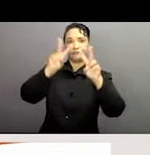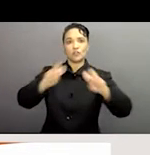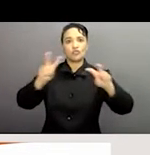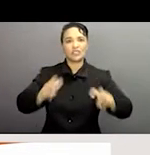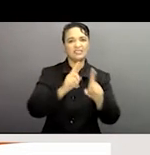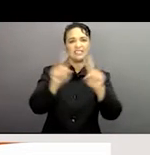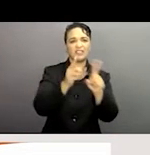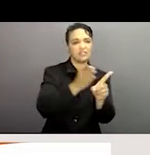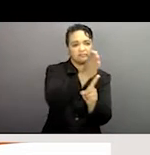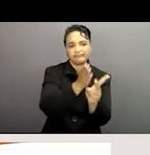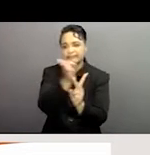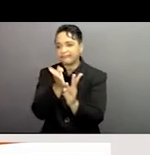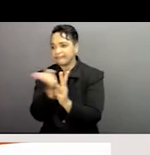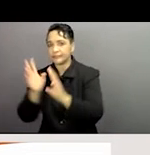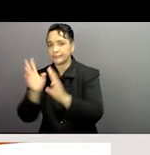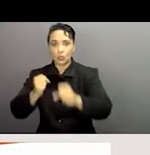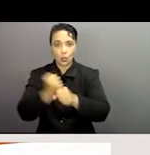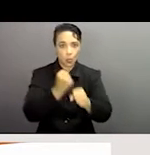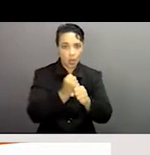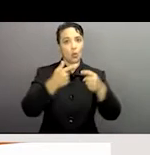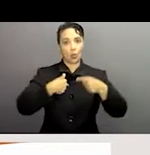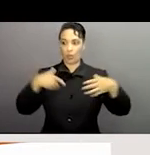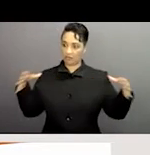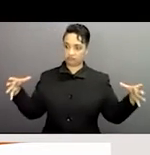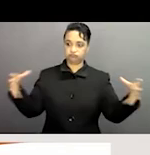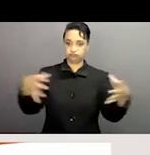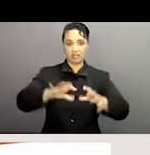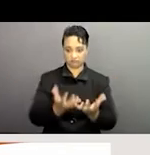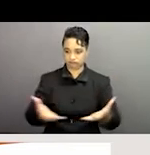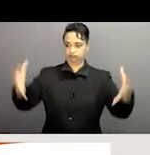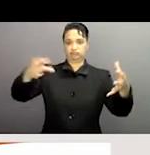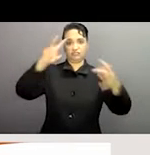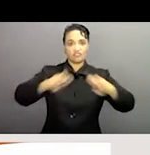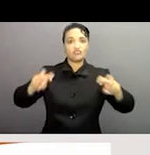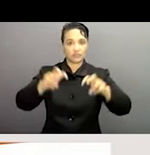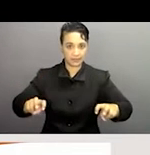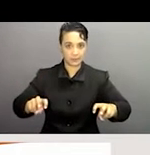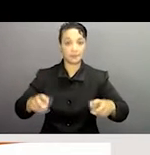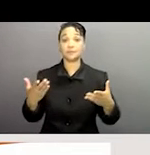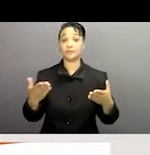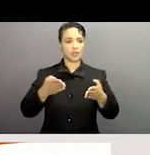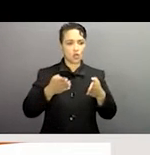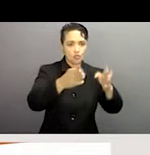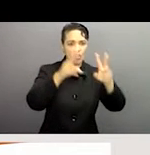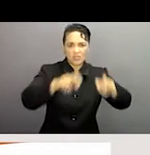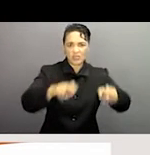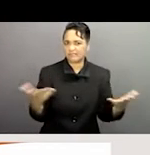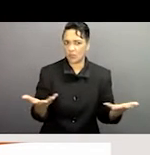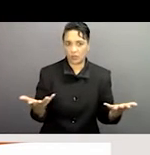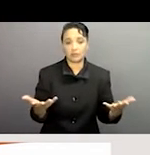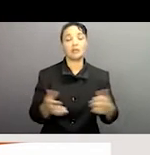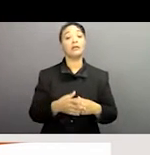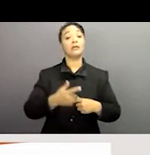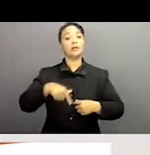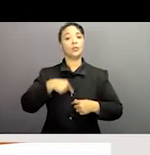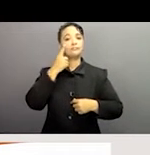et ceci afin de pouvoir et d'atteindre aussi un public beaucoup plus grand et beaucoup plus large. En ce qui concerne la méthodologie pour la recherche, nous avons